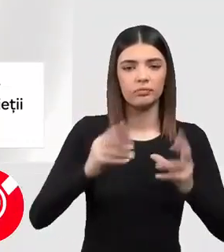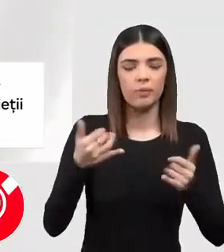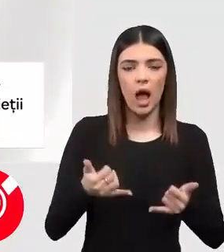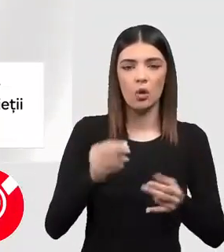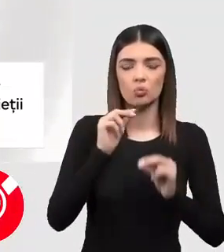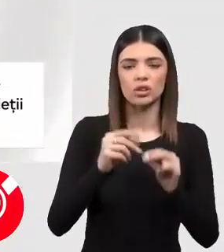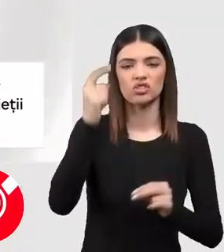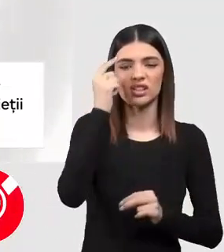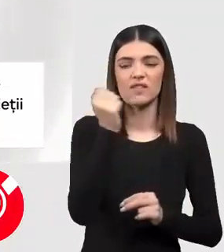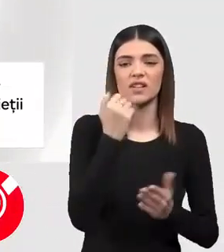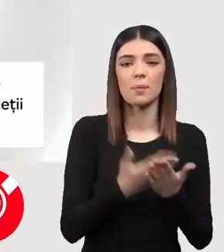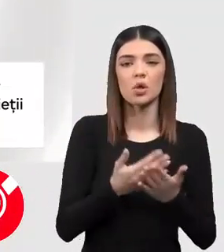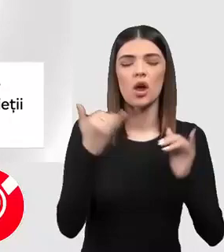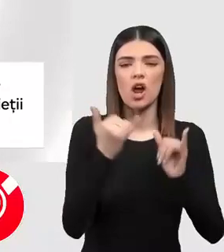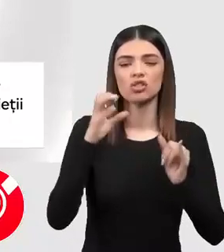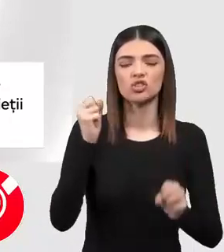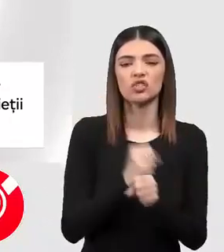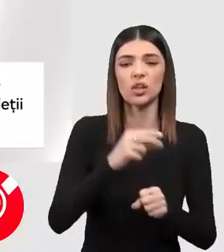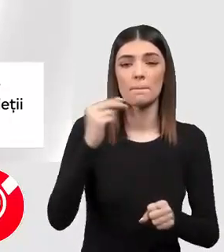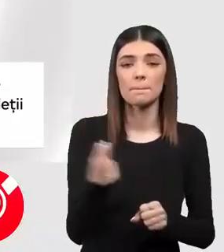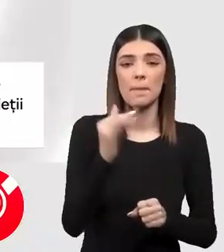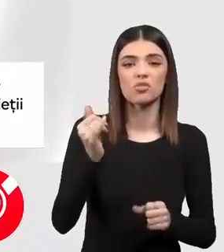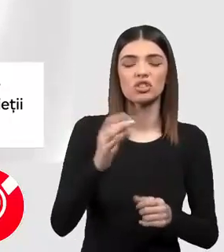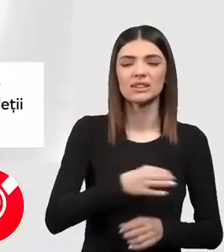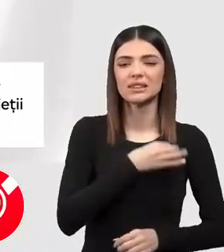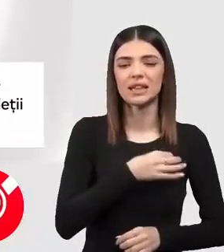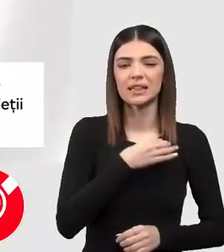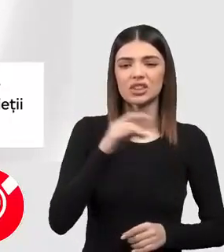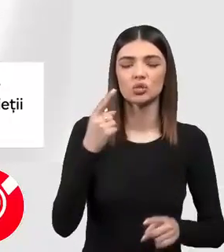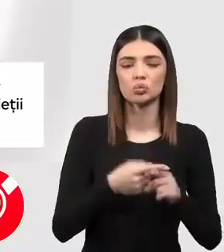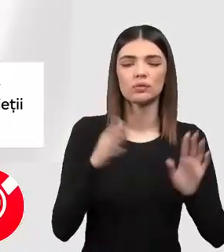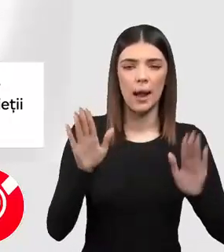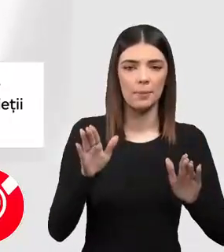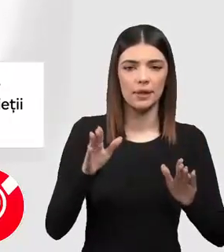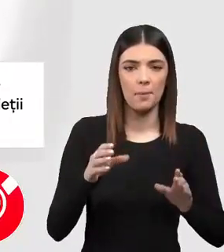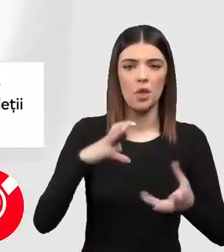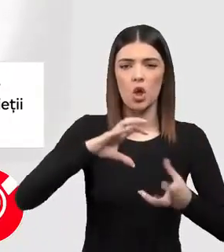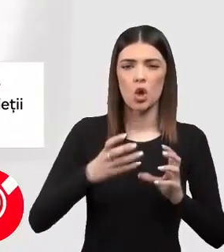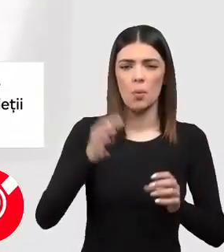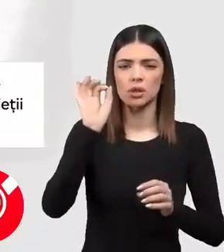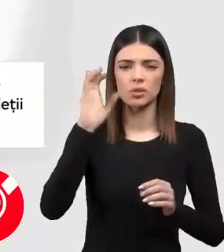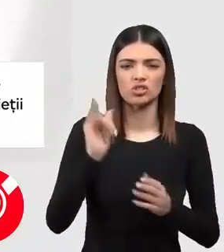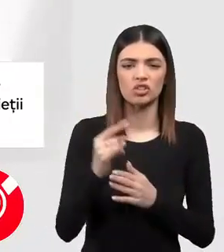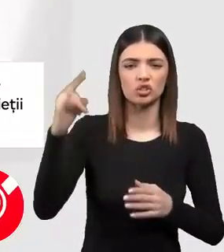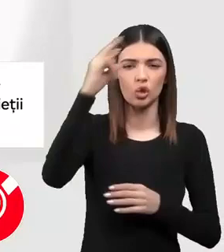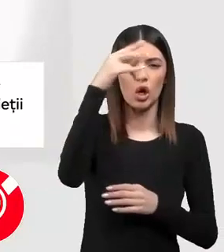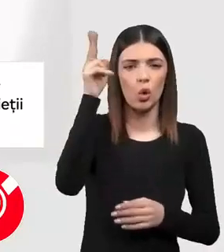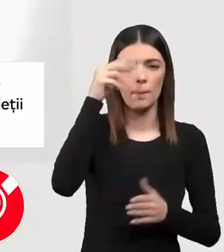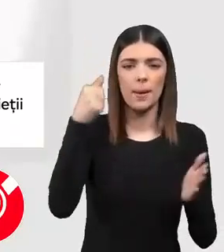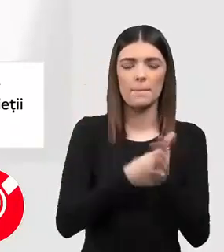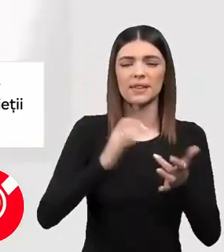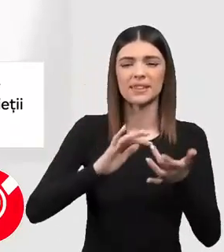Mai multe ferme folosesc deja tehnologia AI pentru a îmbunătăți producția, dar și sănătatea plantelor și a albinelor.